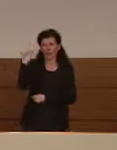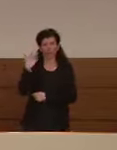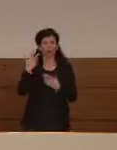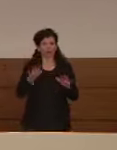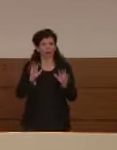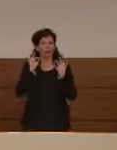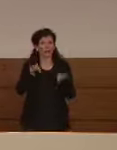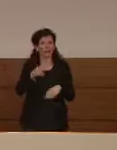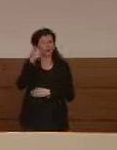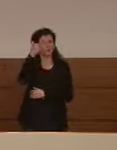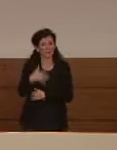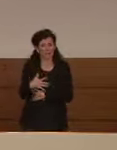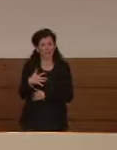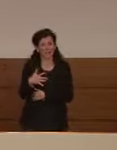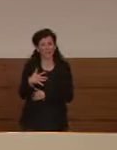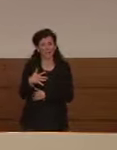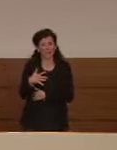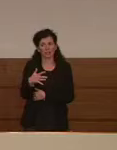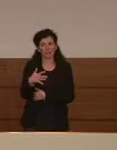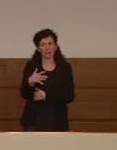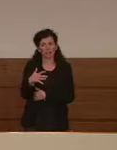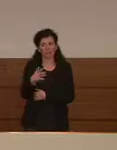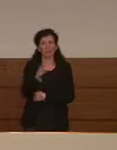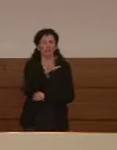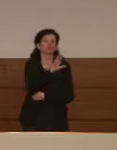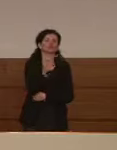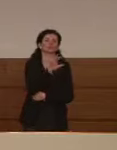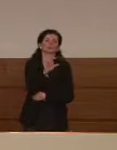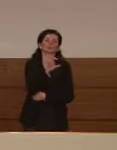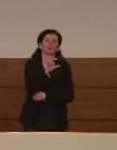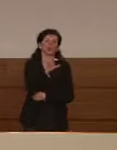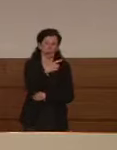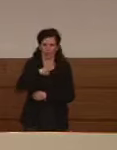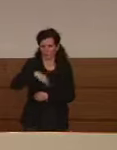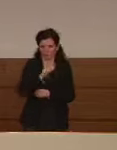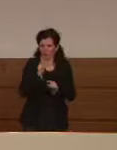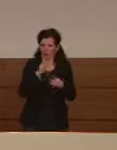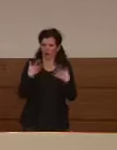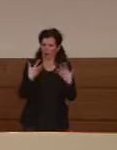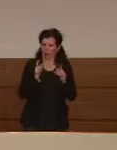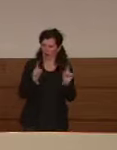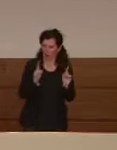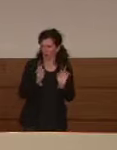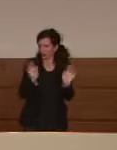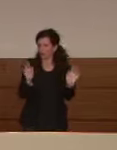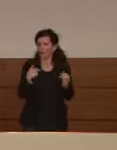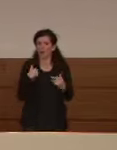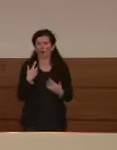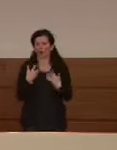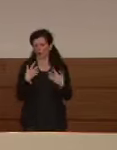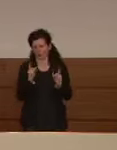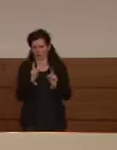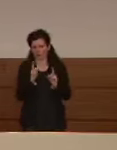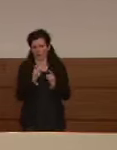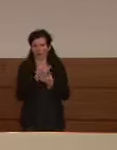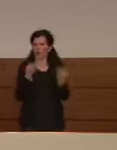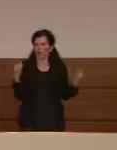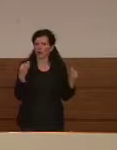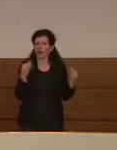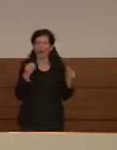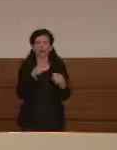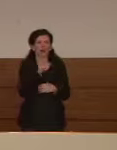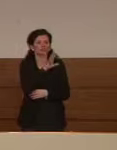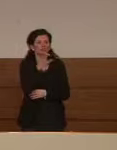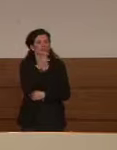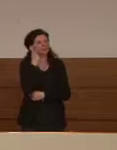Eravamo arrivati addirittura a mille cioè 500 non siamo contenti perché voglio dire assolutamente sarebbe una cosa ancora